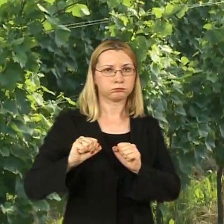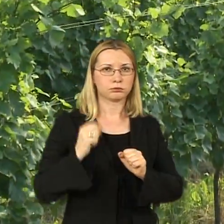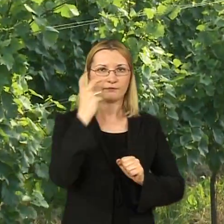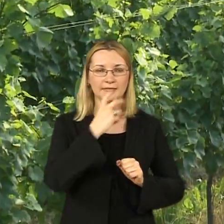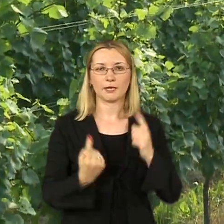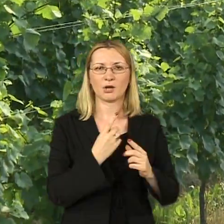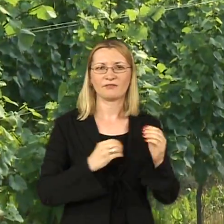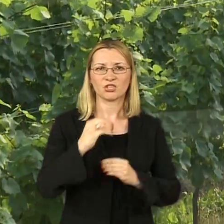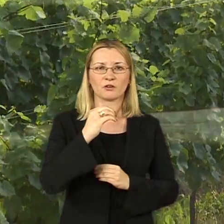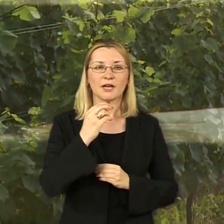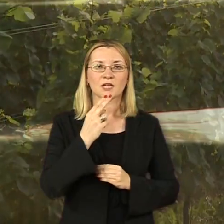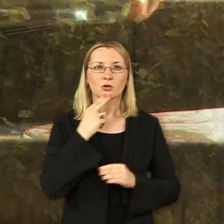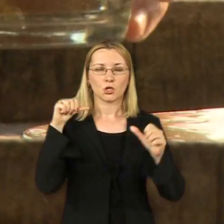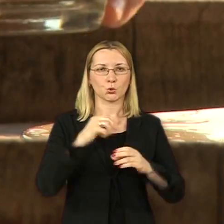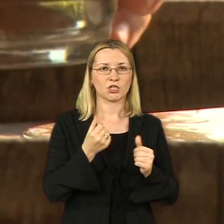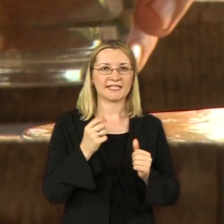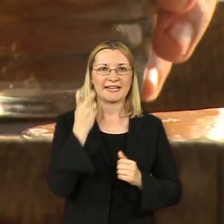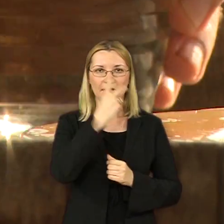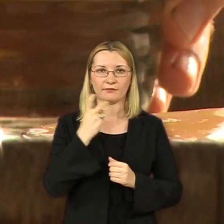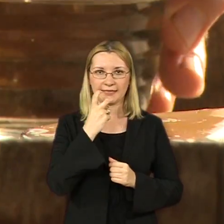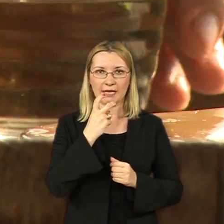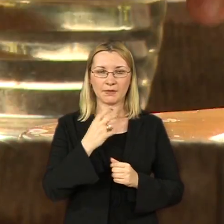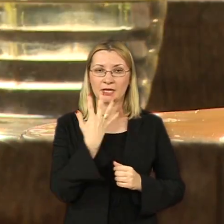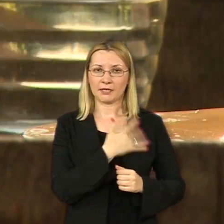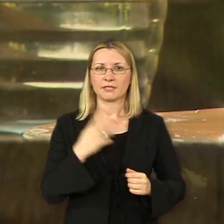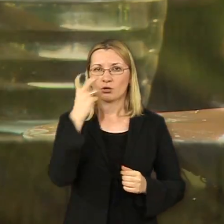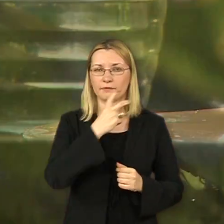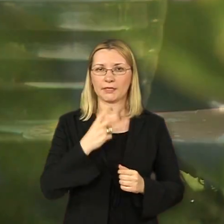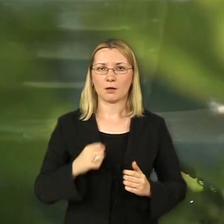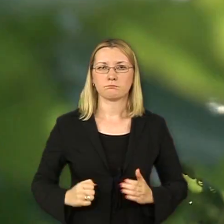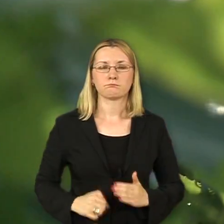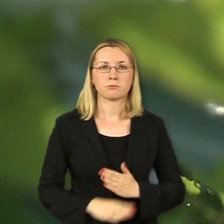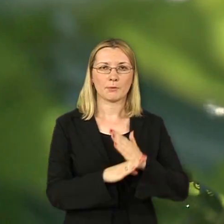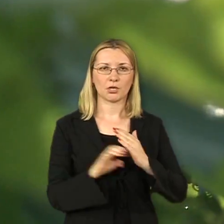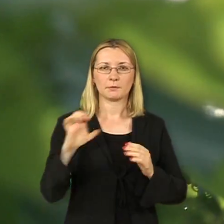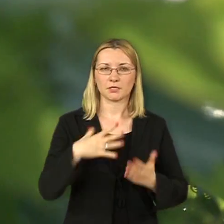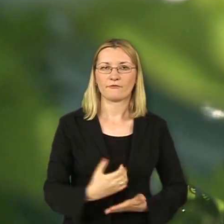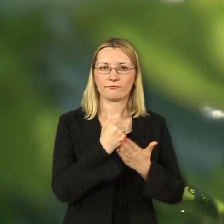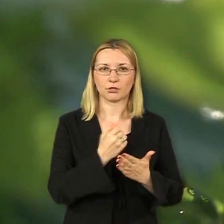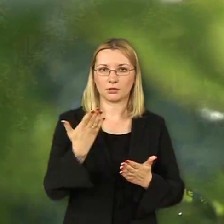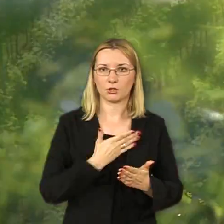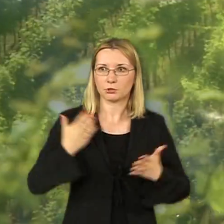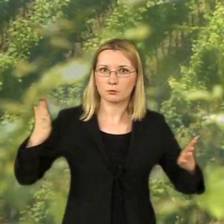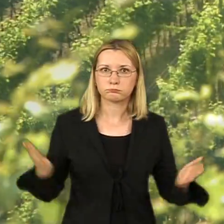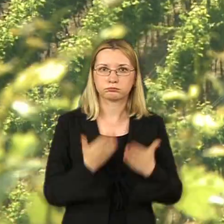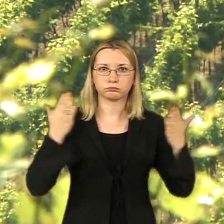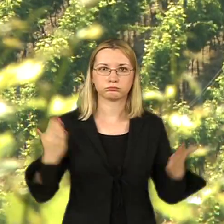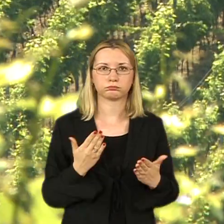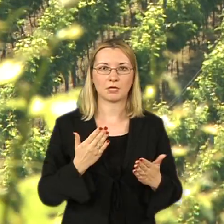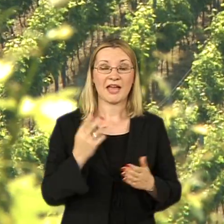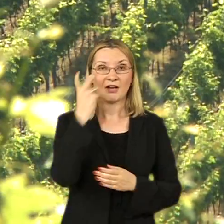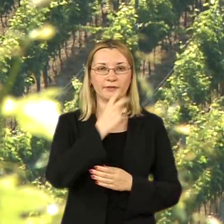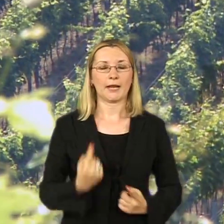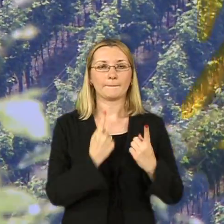štiti vinare od pojave viškova koji onda ruše cijene vina. Ukupno gledano hrvatsko vinarstvo, potpomognuto europskim fondovima, dobit će novi